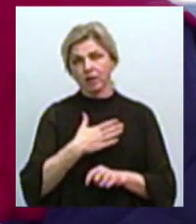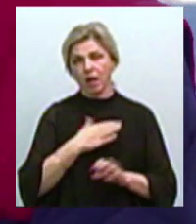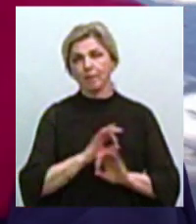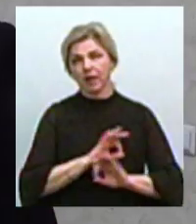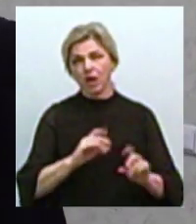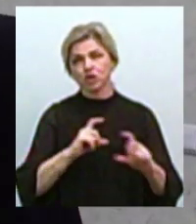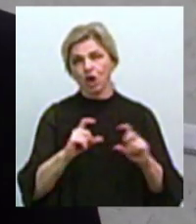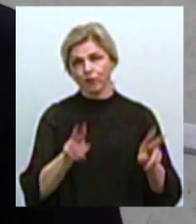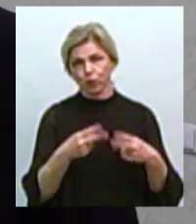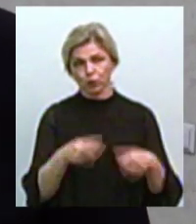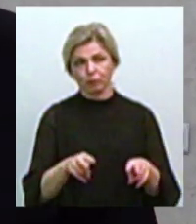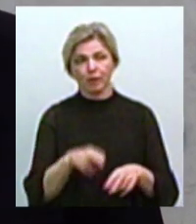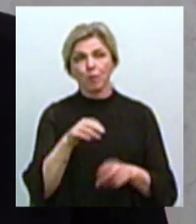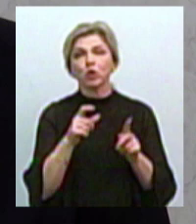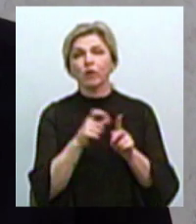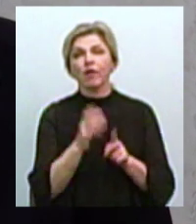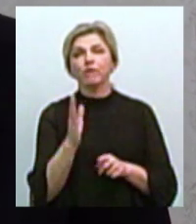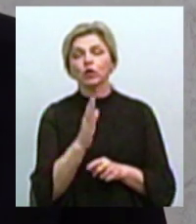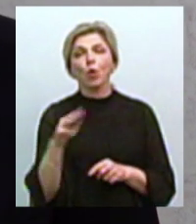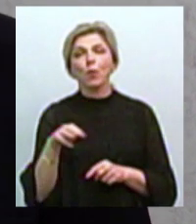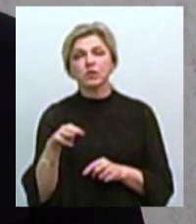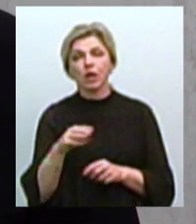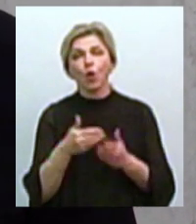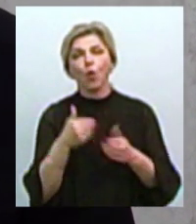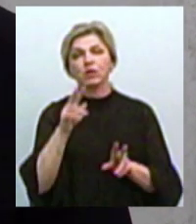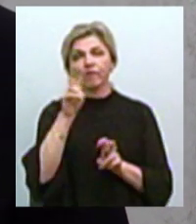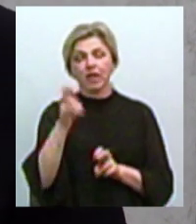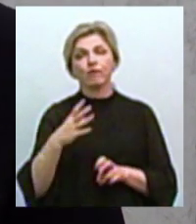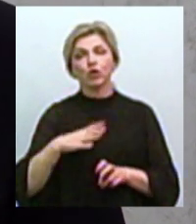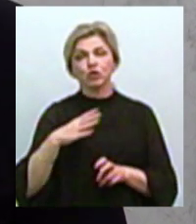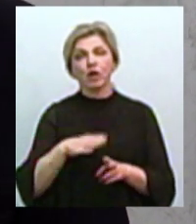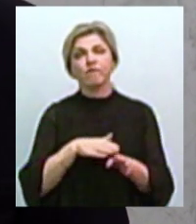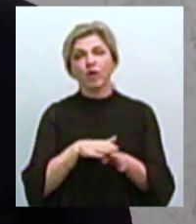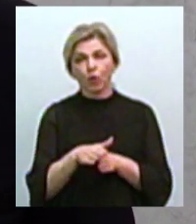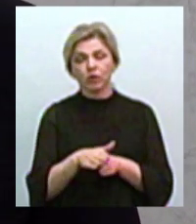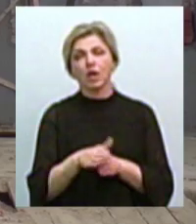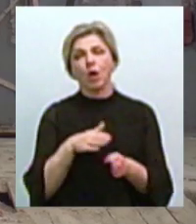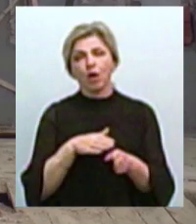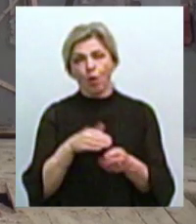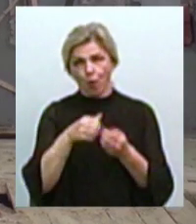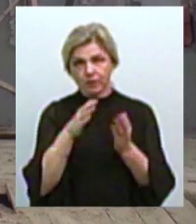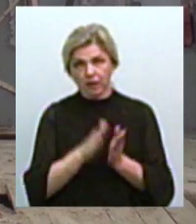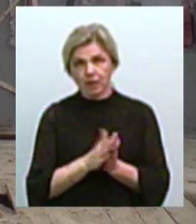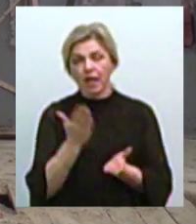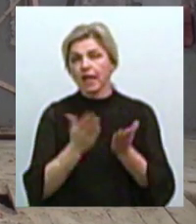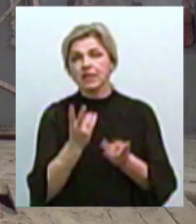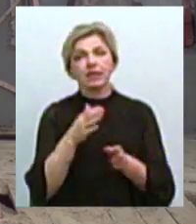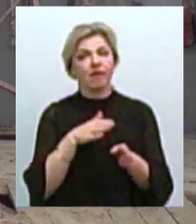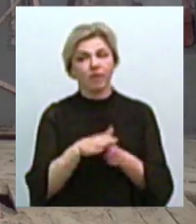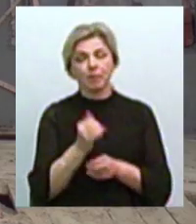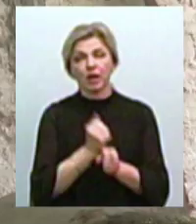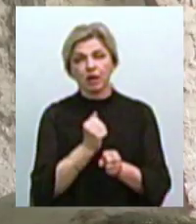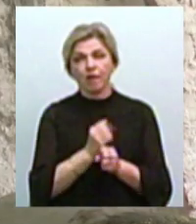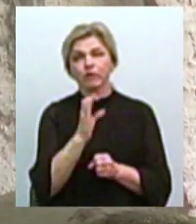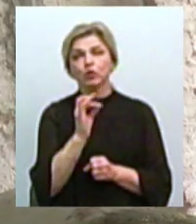клуб». За словами Вікторії Москаленко, від підрядника очікує виконання умов договору у повному обсязі. У разі невиконання робіт у зазначений